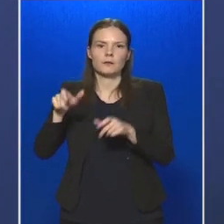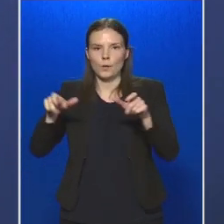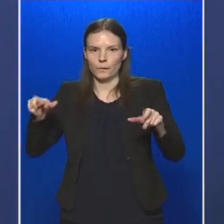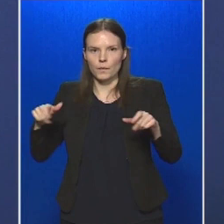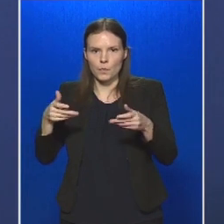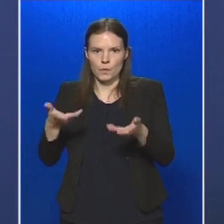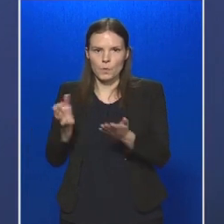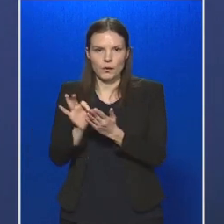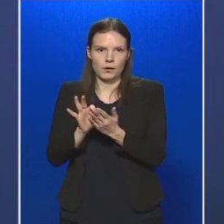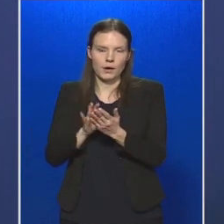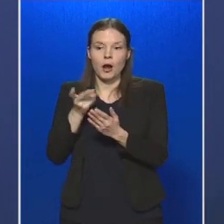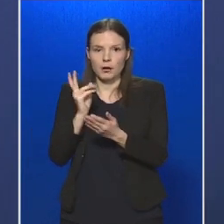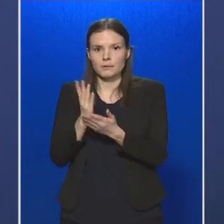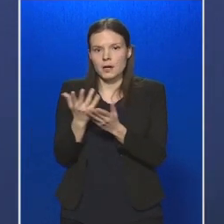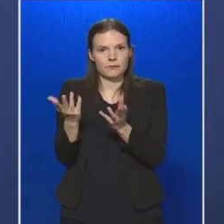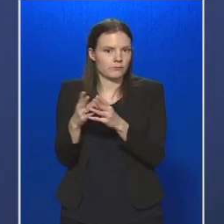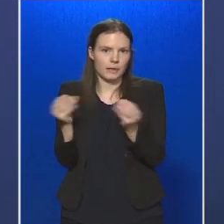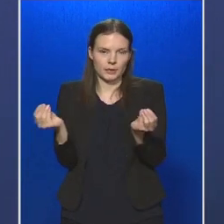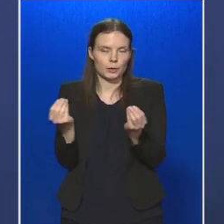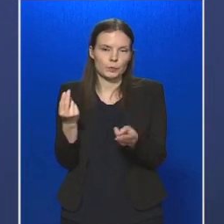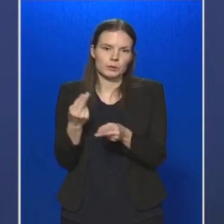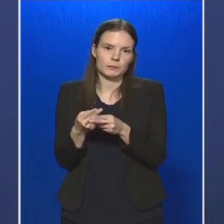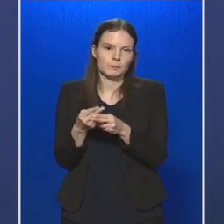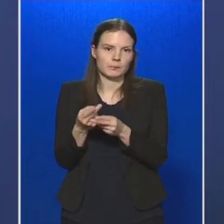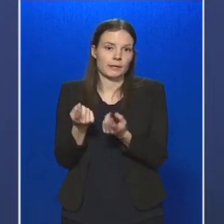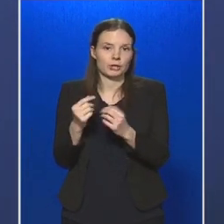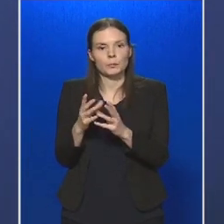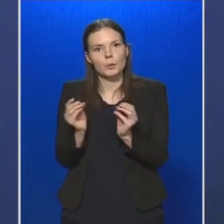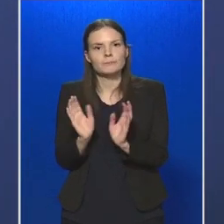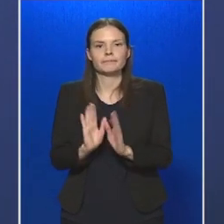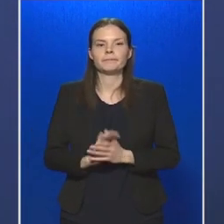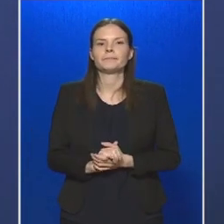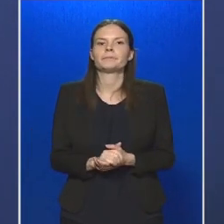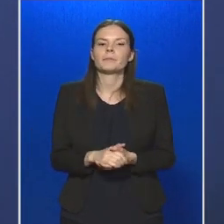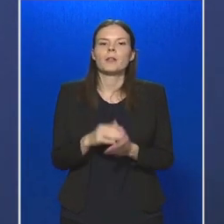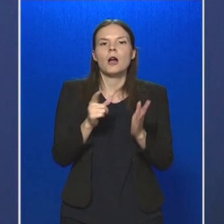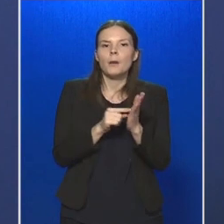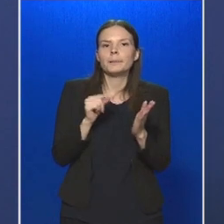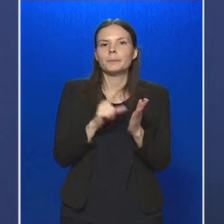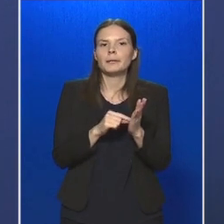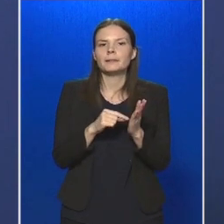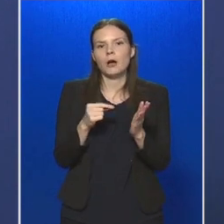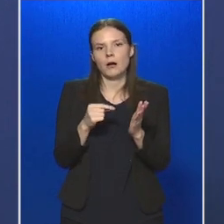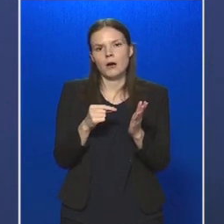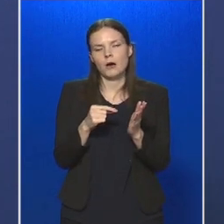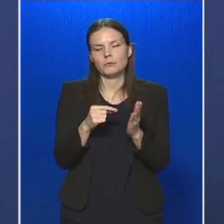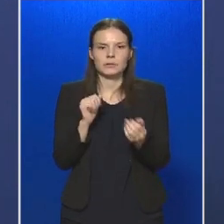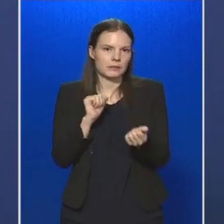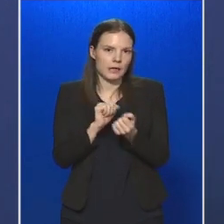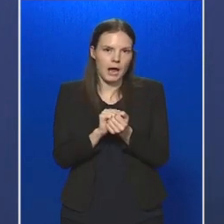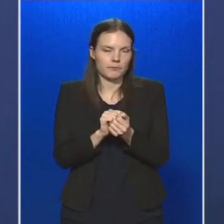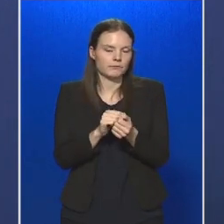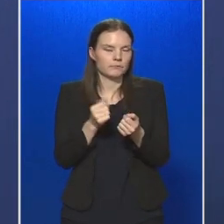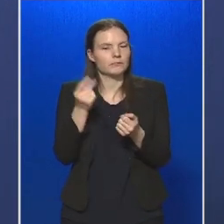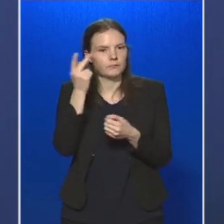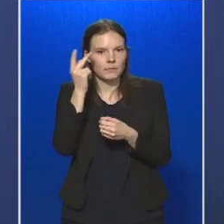tartunk nyilván, aki meggyógyult a betegségből. A mintavételek száma értelemszerűen a